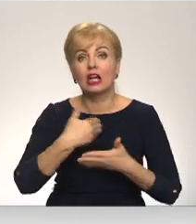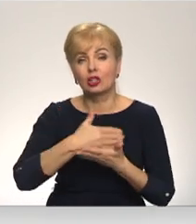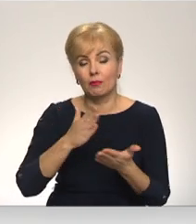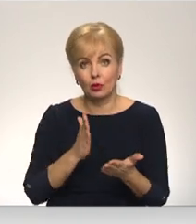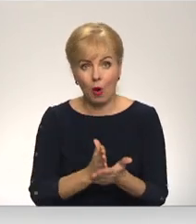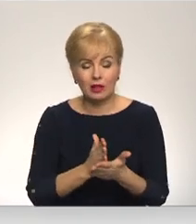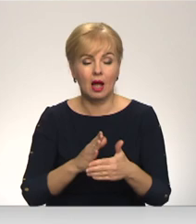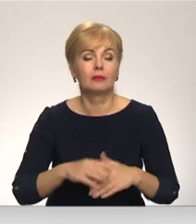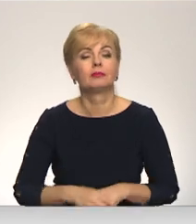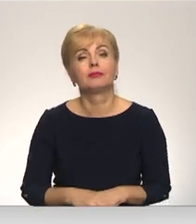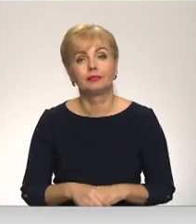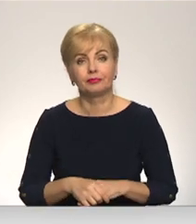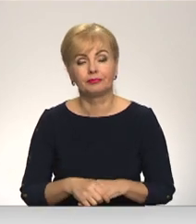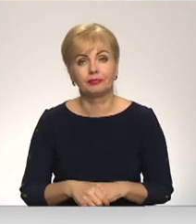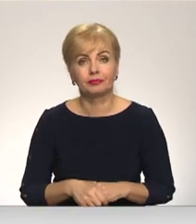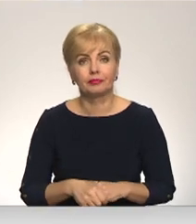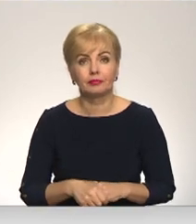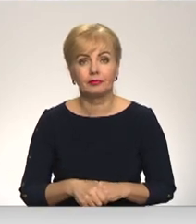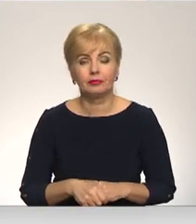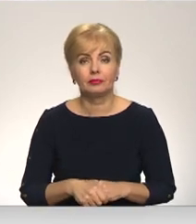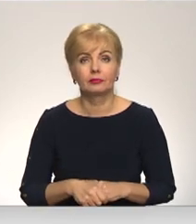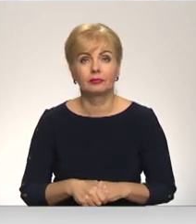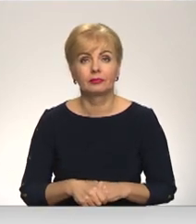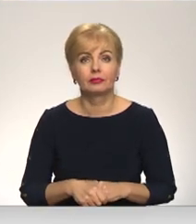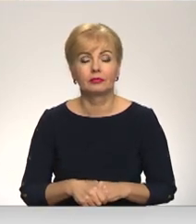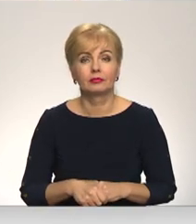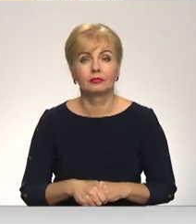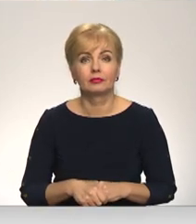Inese Supe, Miku Sandersonas, Zemgals reģionālā televīzija.